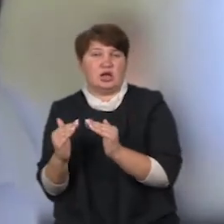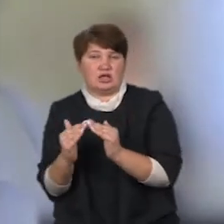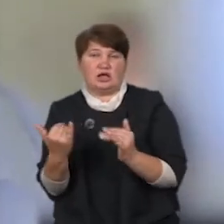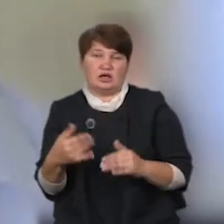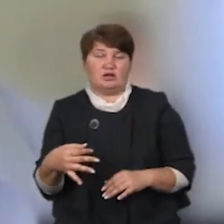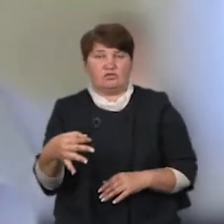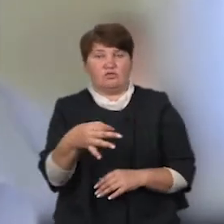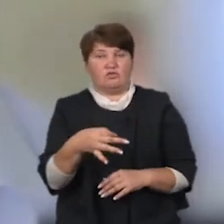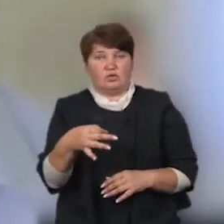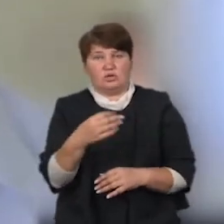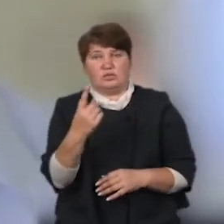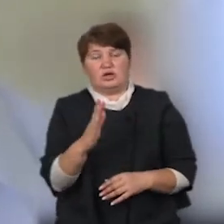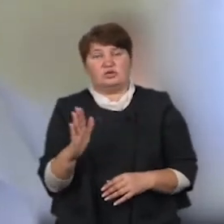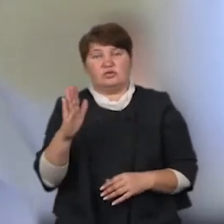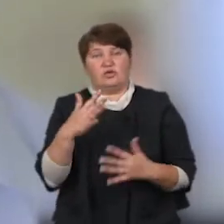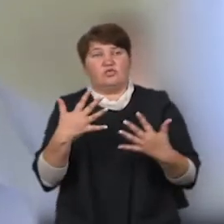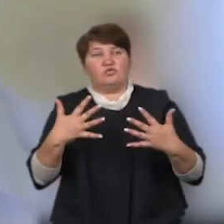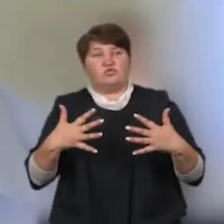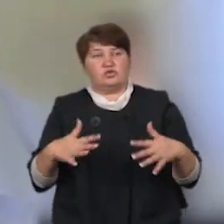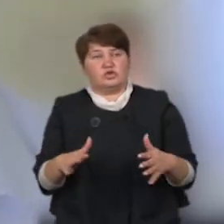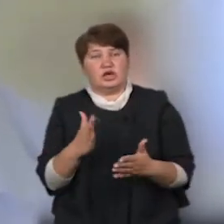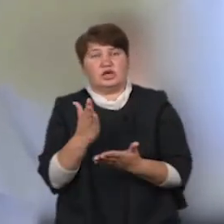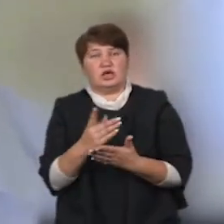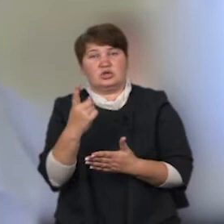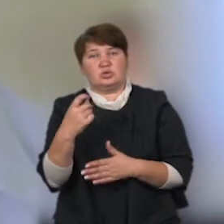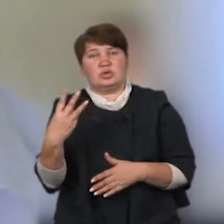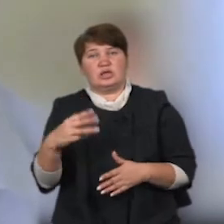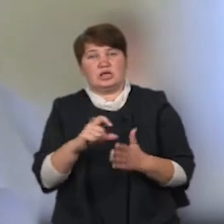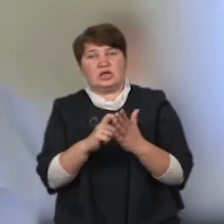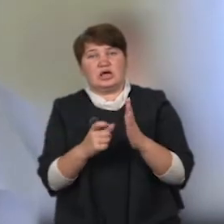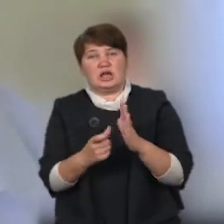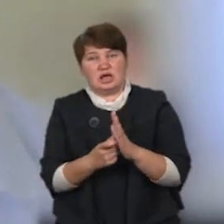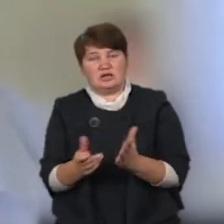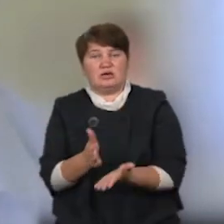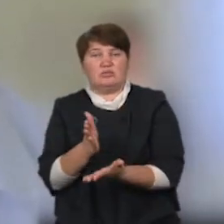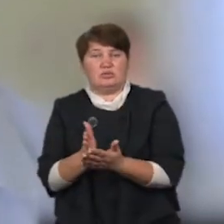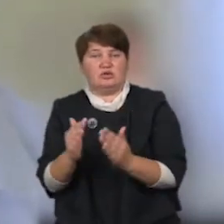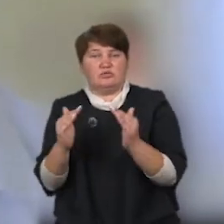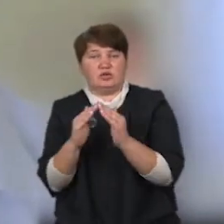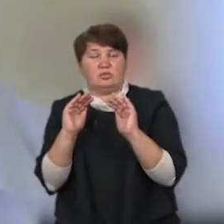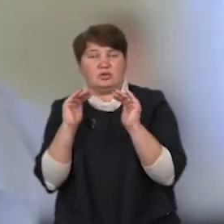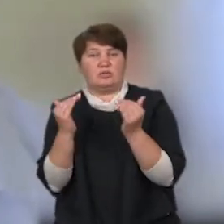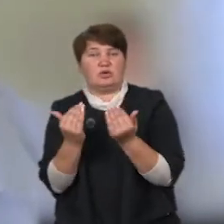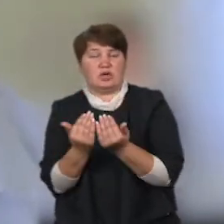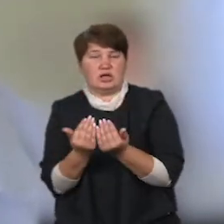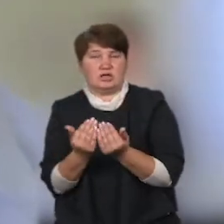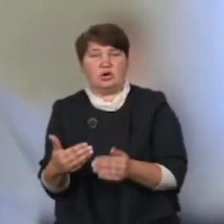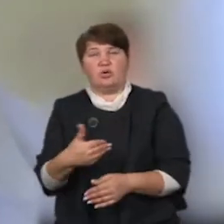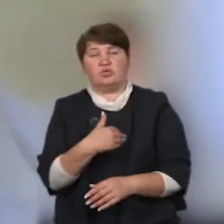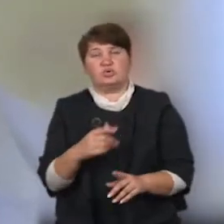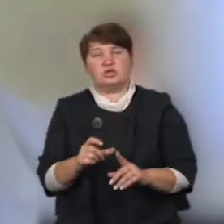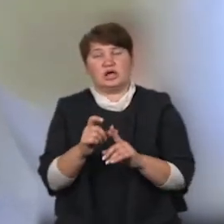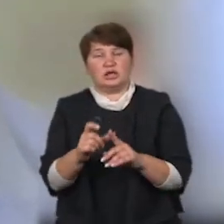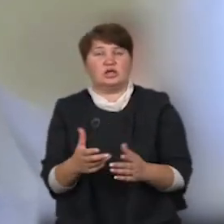з 1 вересня уже 130 класів перебувають на самоізоляції. І хочу сказати, що понад